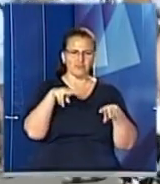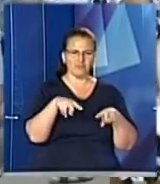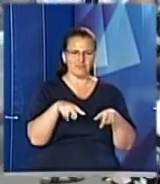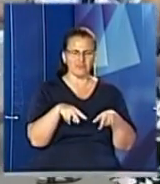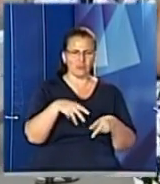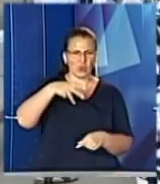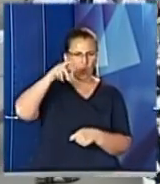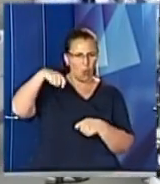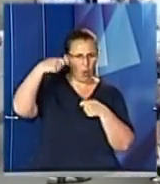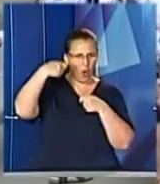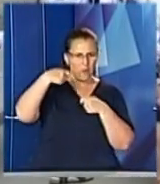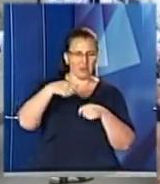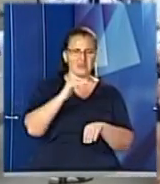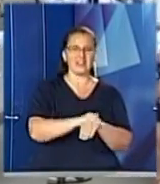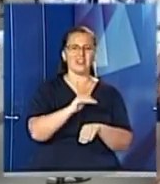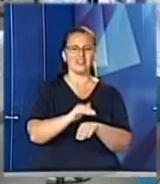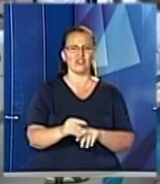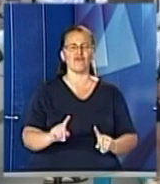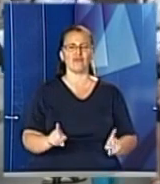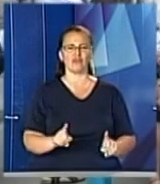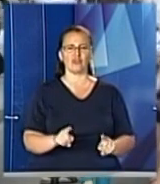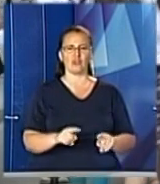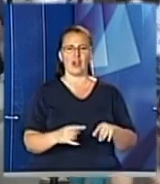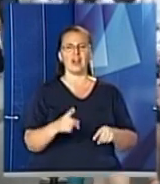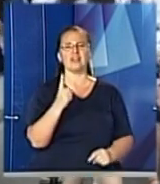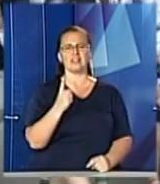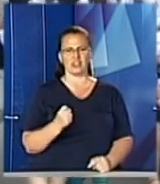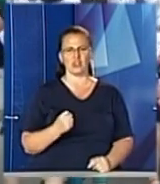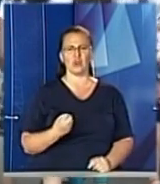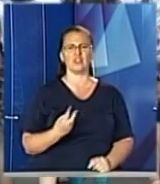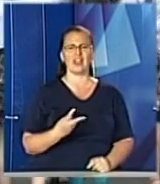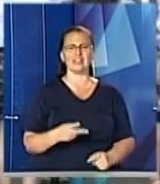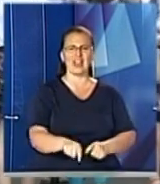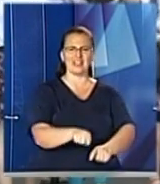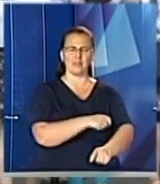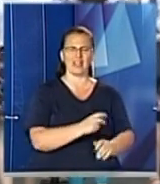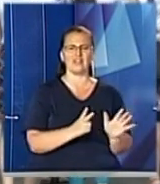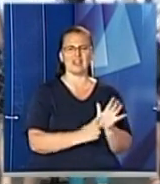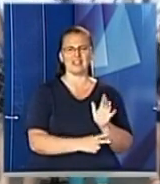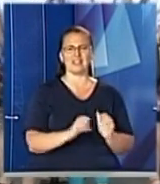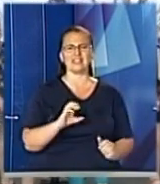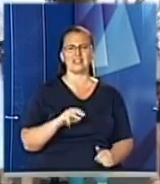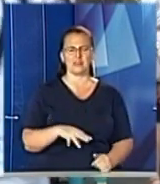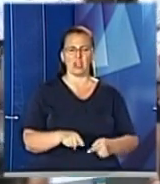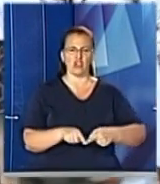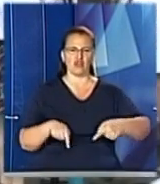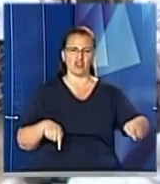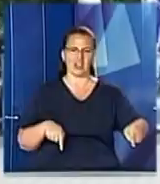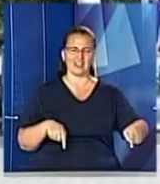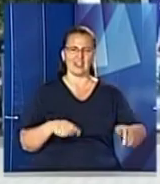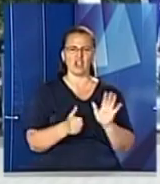камер засвідчили, що 112 метрів 80 сантиметрів і ширина 60